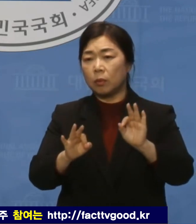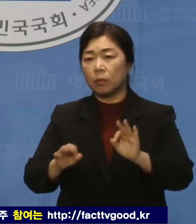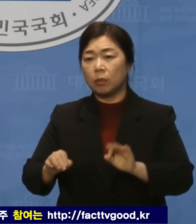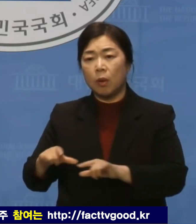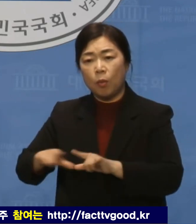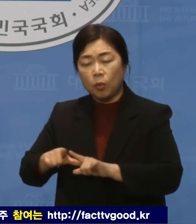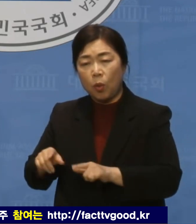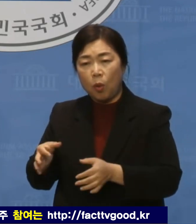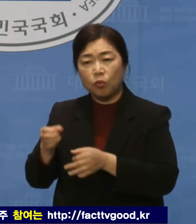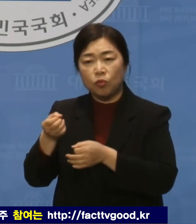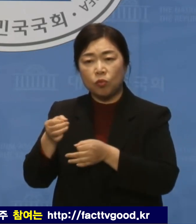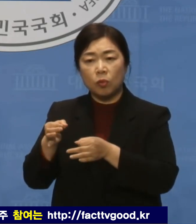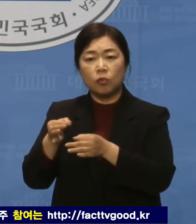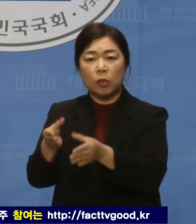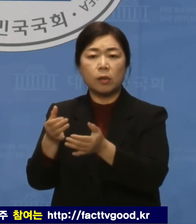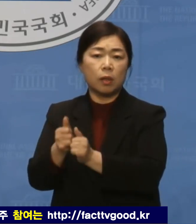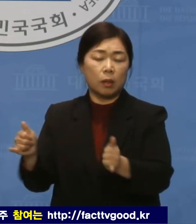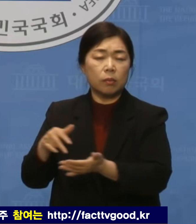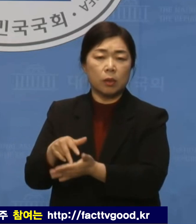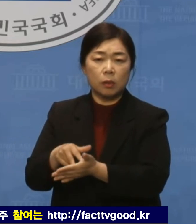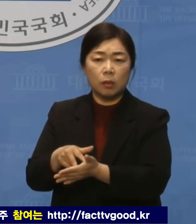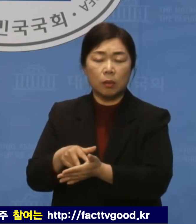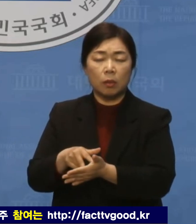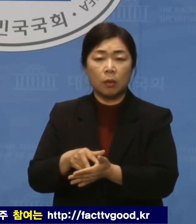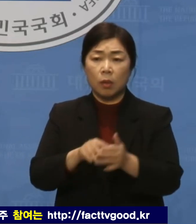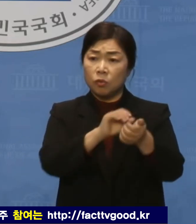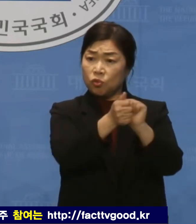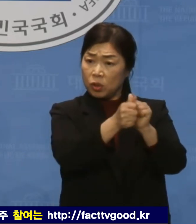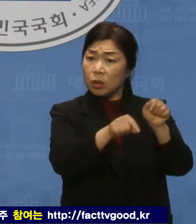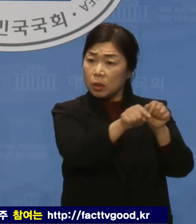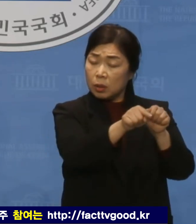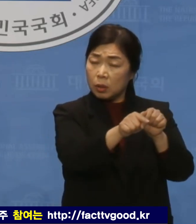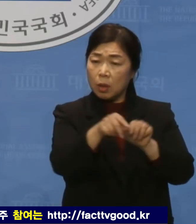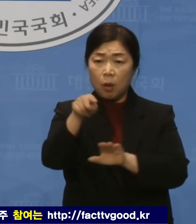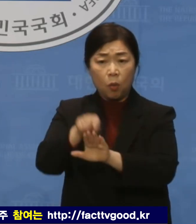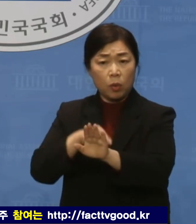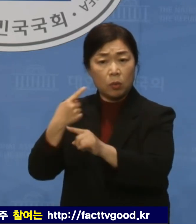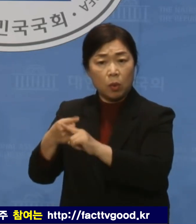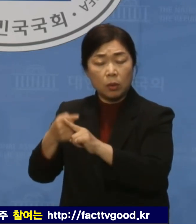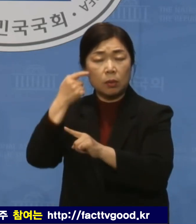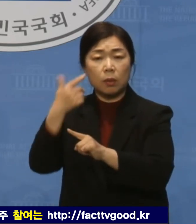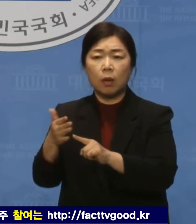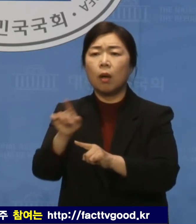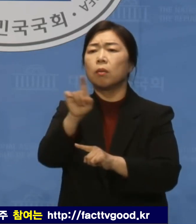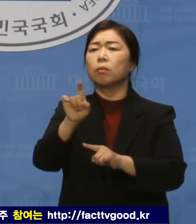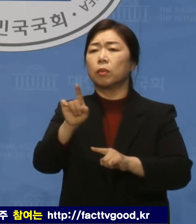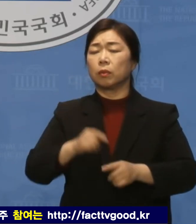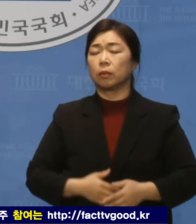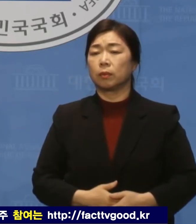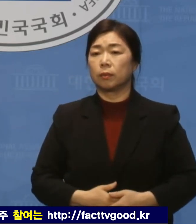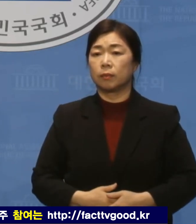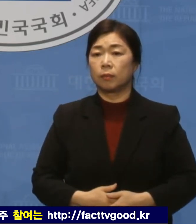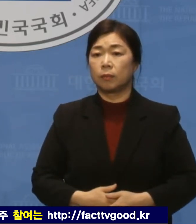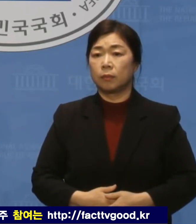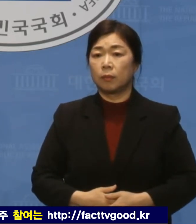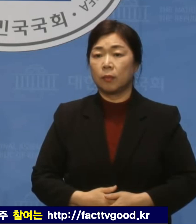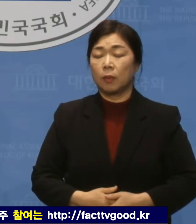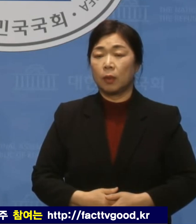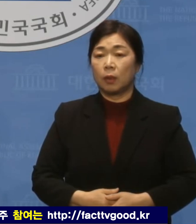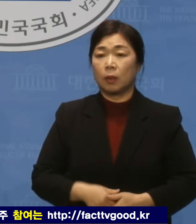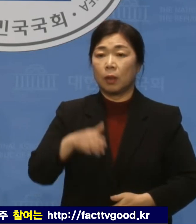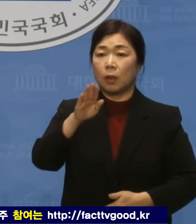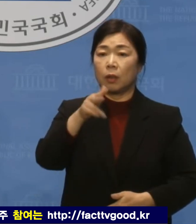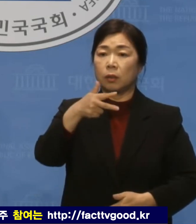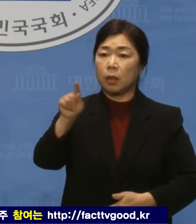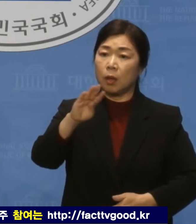자본시장 선진화를 위해 불법 공매도는 반드시 뿌릇뿌봐야 할 사회의 악입니다. 하지만